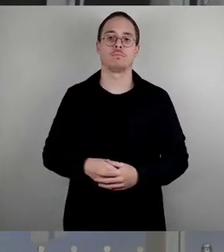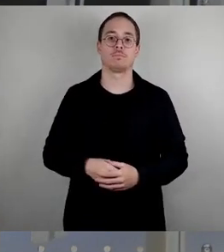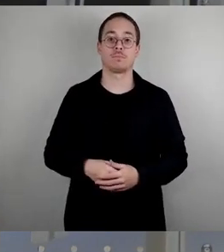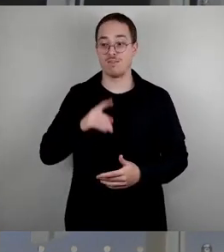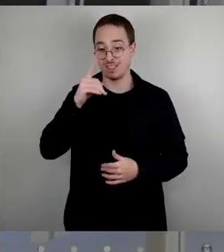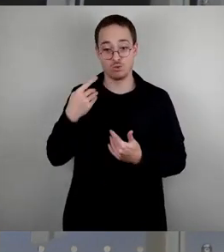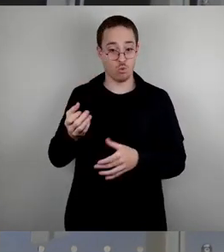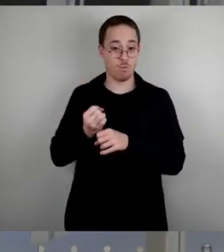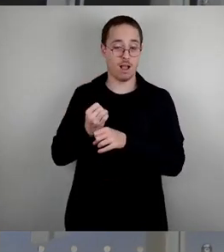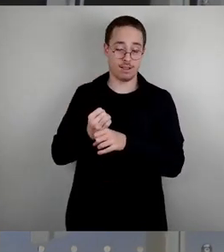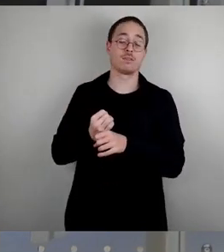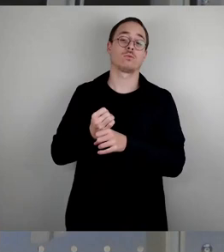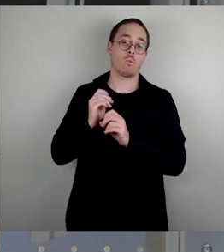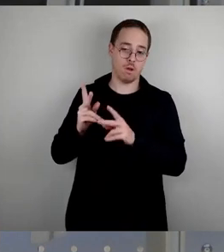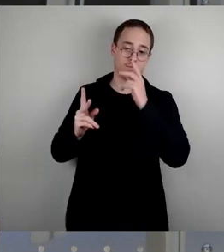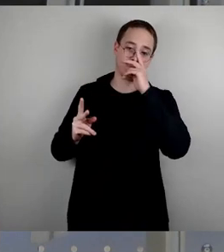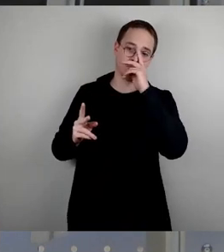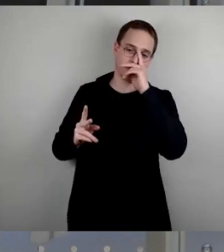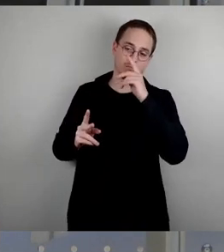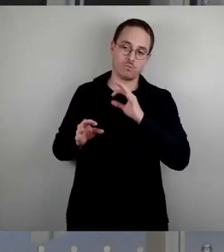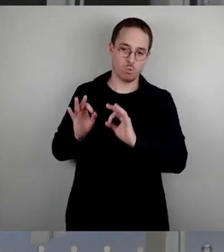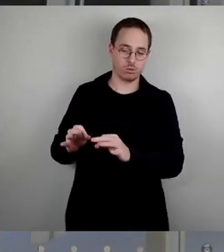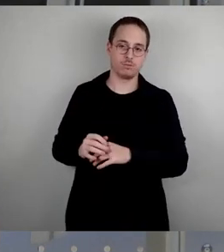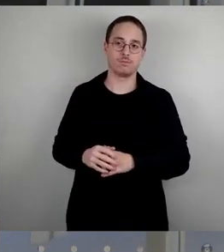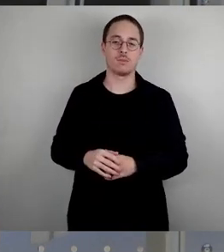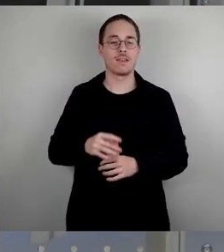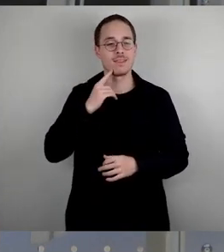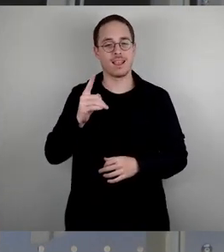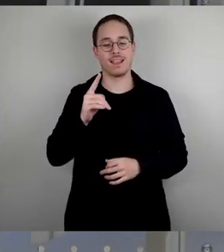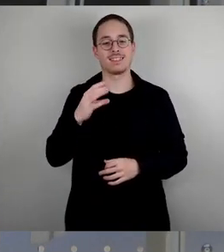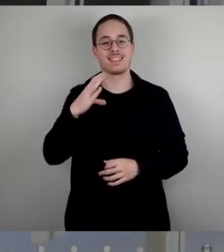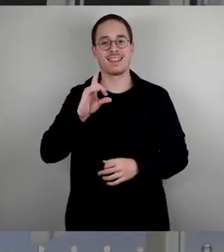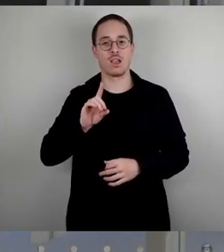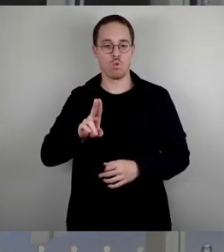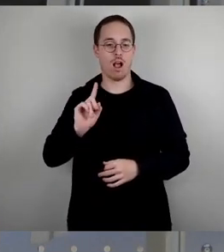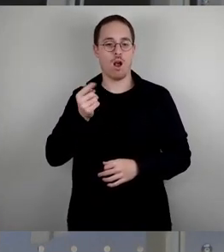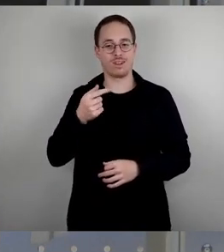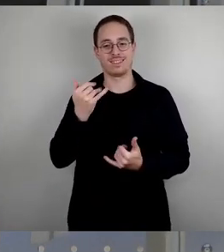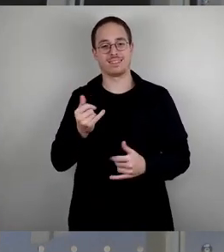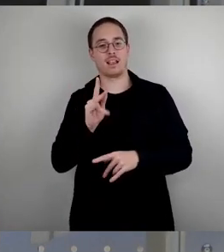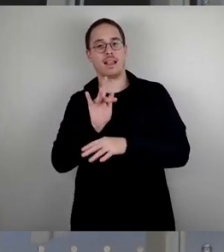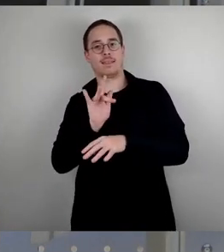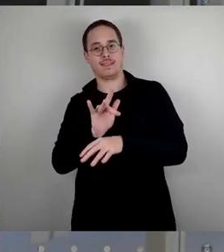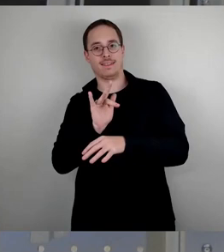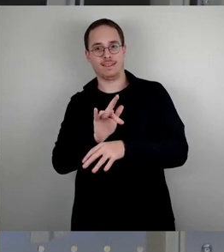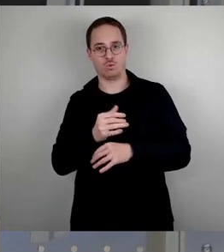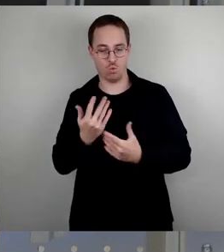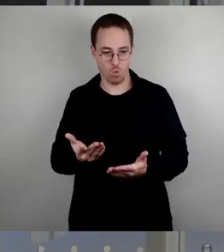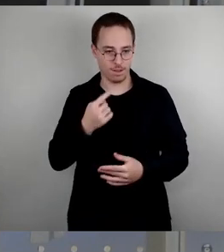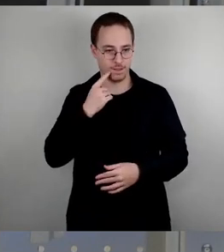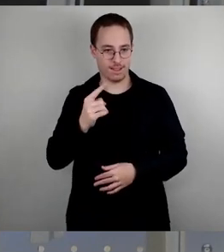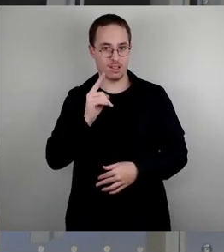nur Richtung Ampel gehen, also Bundesregierung, sondern dann setzen Sie sich doch mal bei Ihrem CDU-Innenminister,